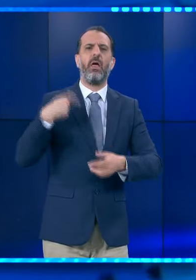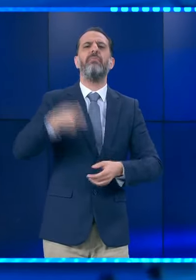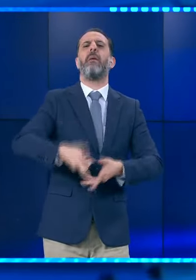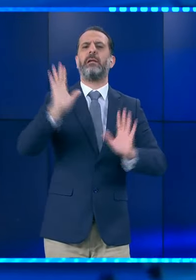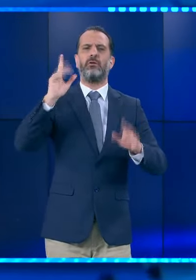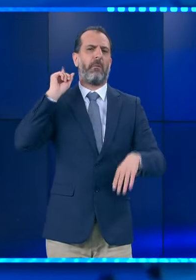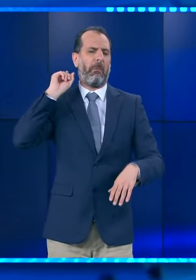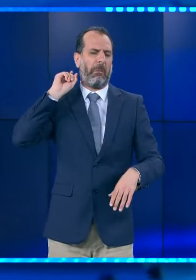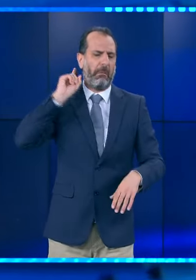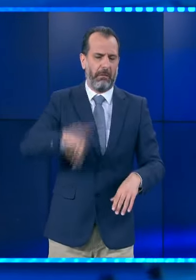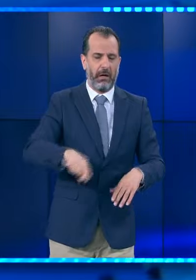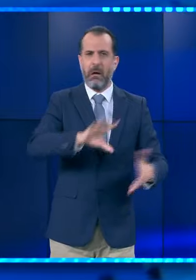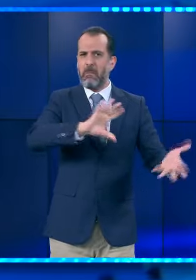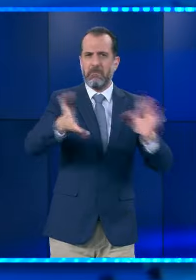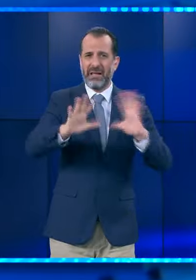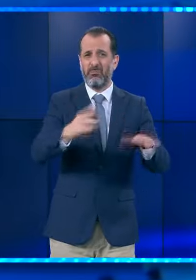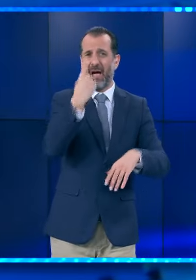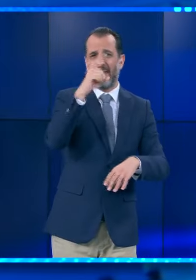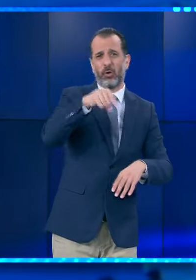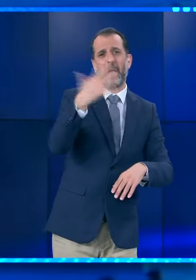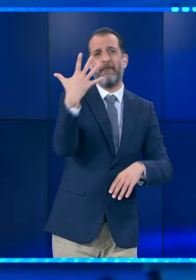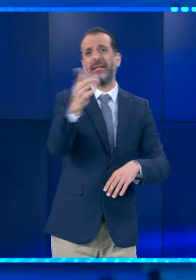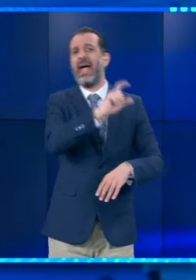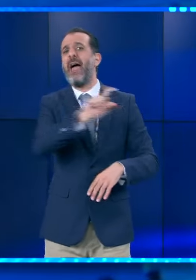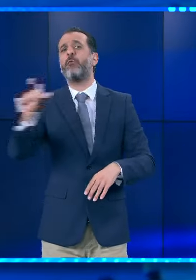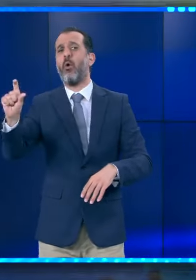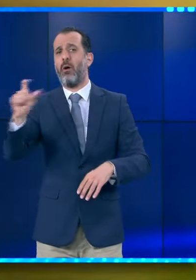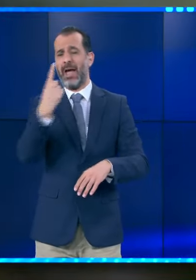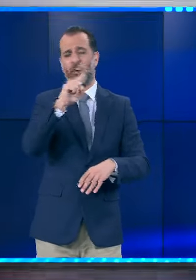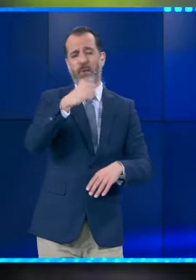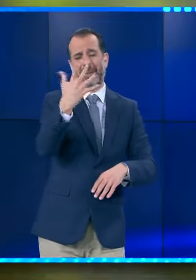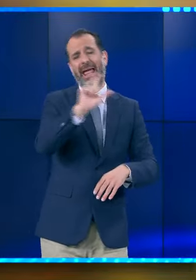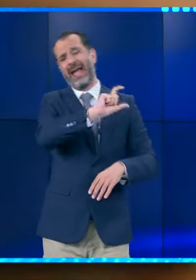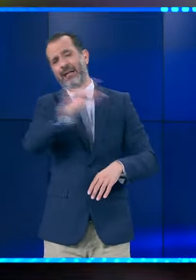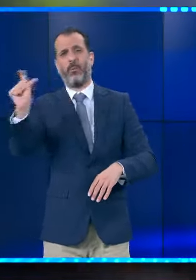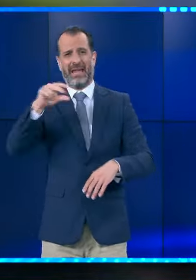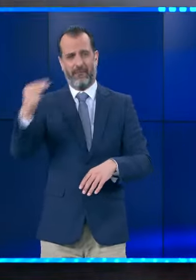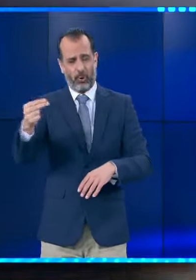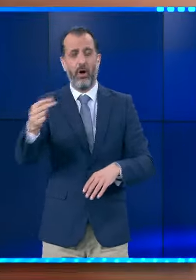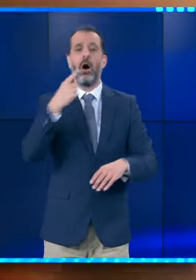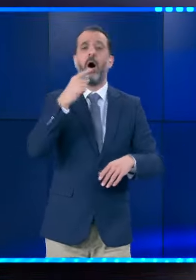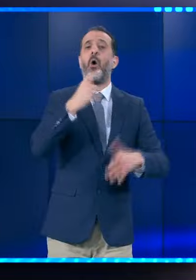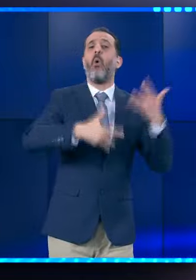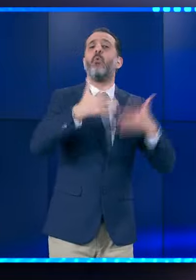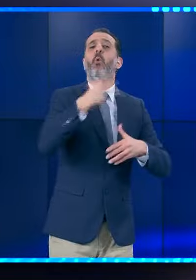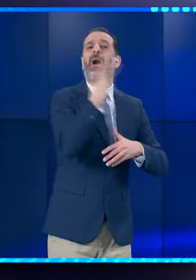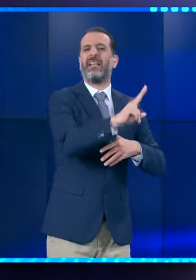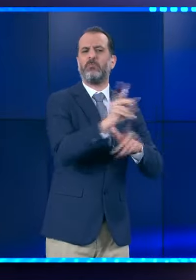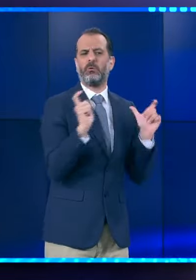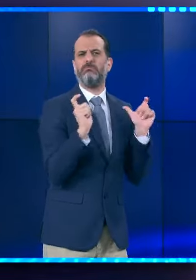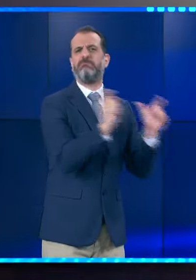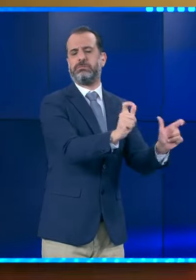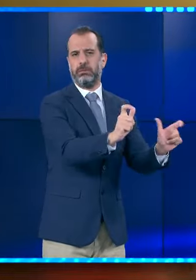ξεπλήματος μαύρου χρήματος ύψους 1,5 εκατομμυρίου ευρώ. Οι λογαριασμοί του έχουν παγώσει, όμως οι δικηγόροι του